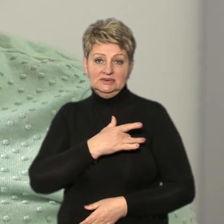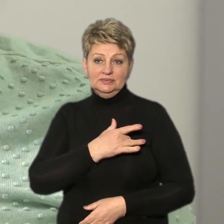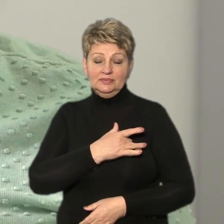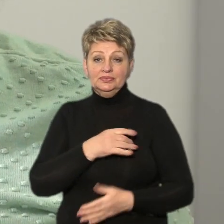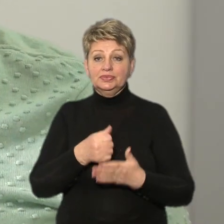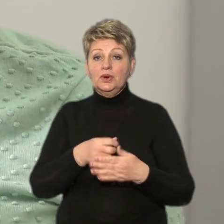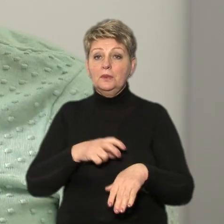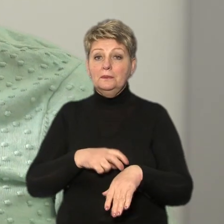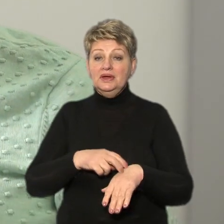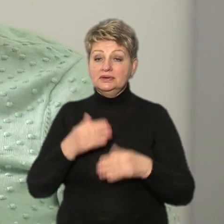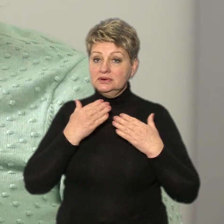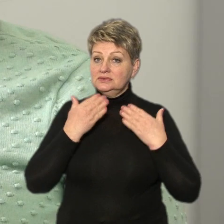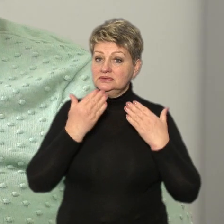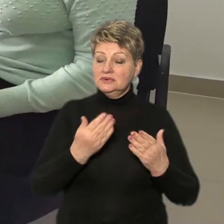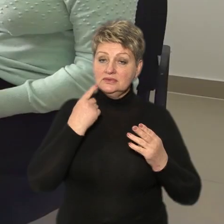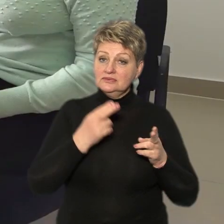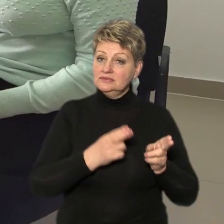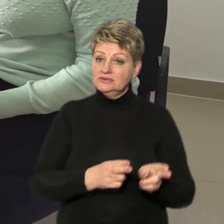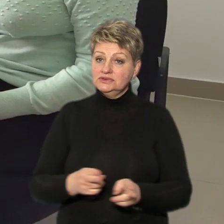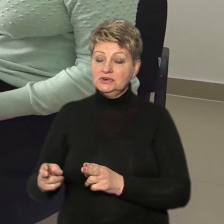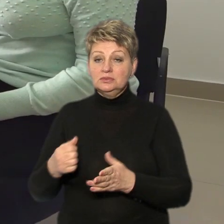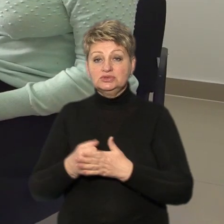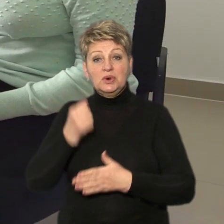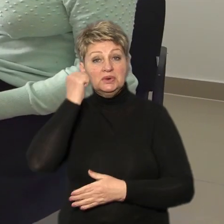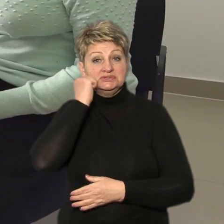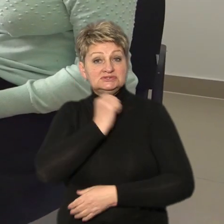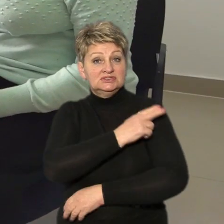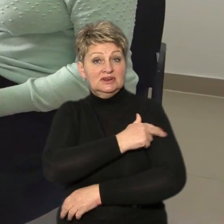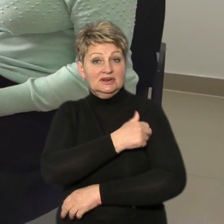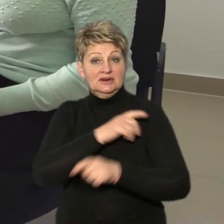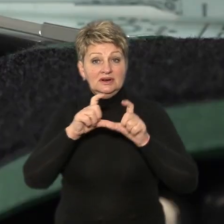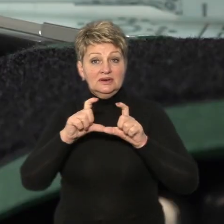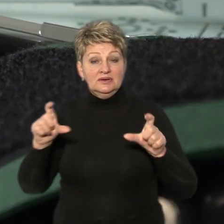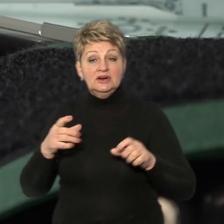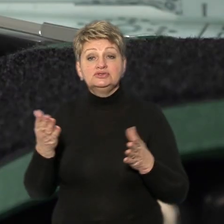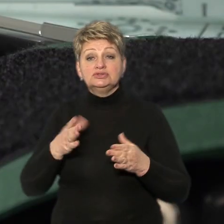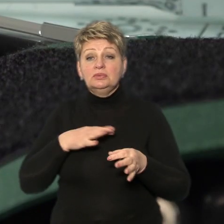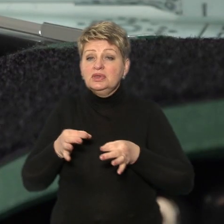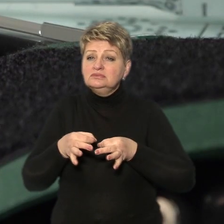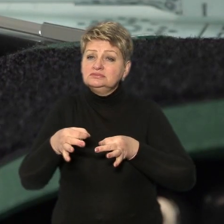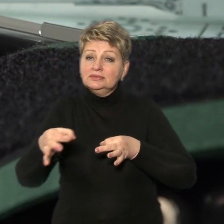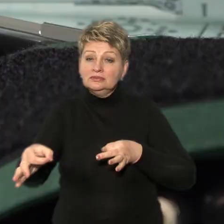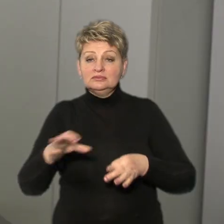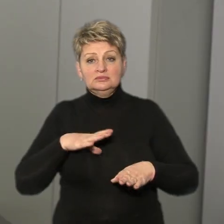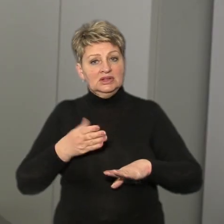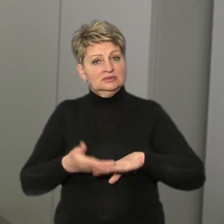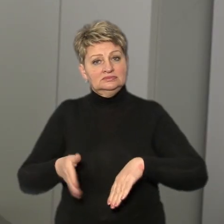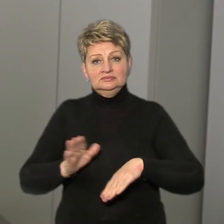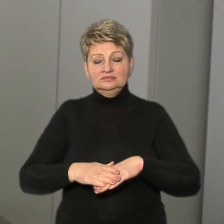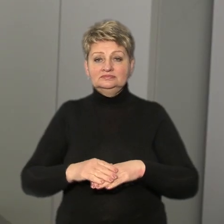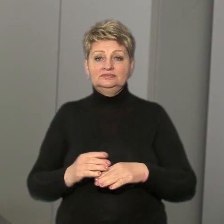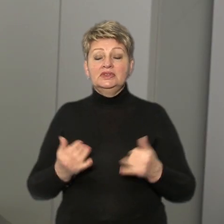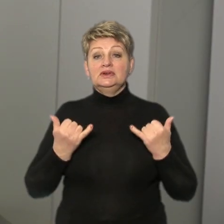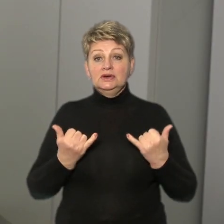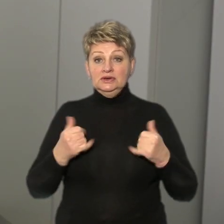медиків, розповідає, звертається систематично. До старої лікарні, що на околиці села, пригадує, було важче діставатися. Сюди